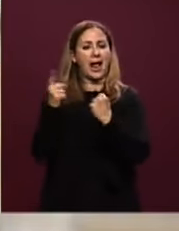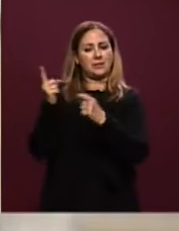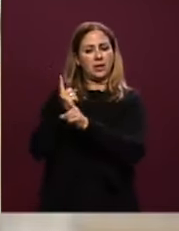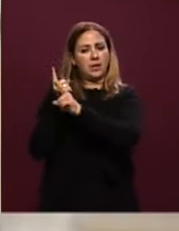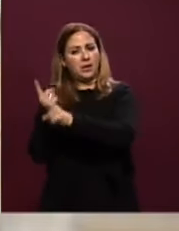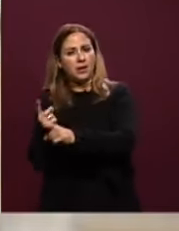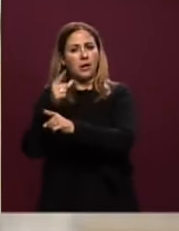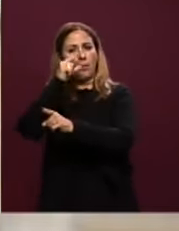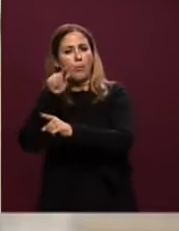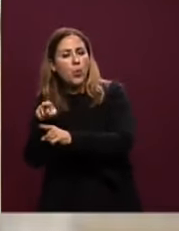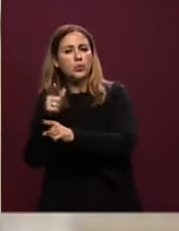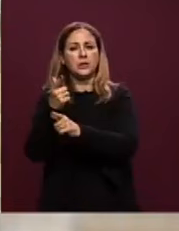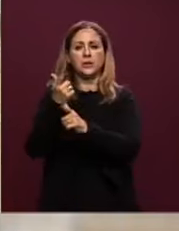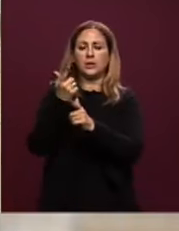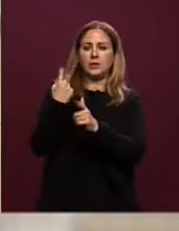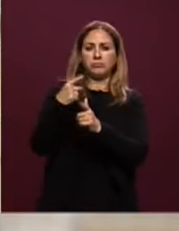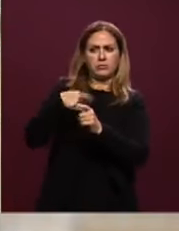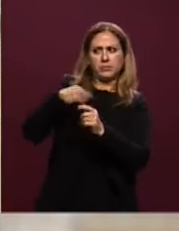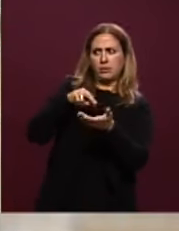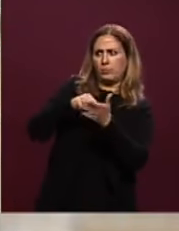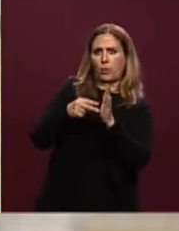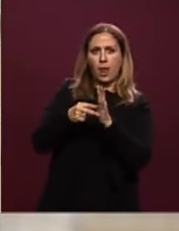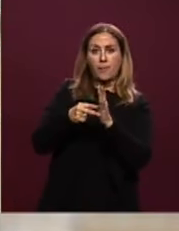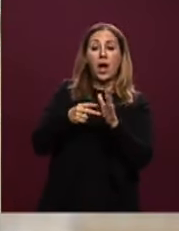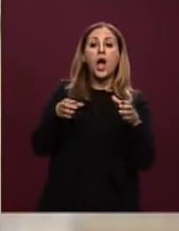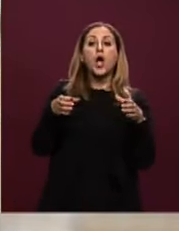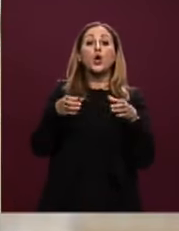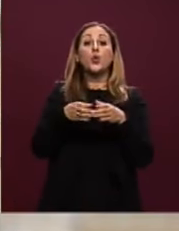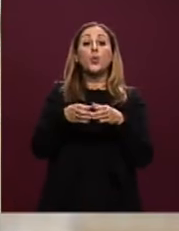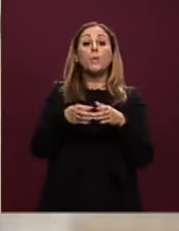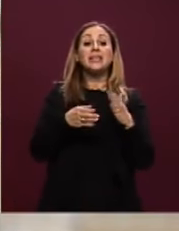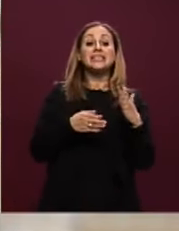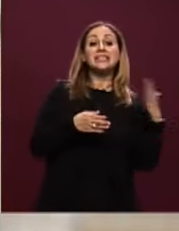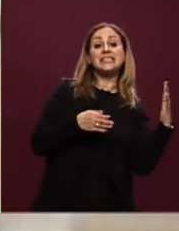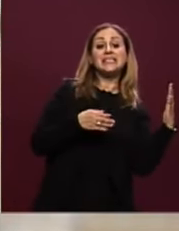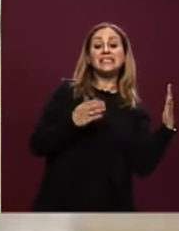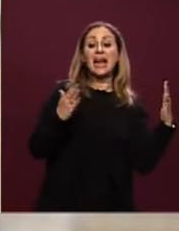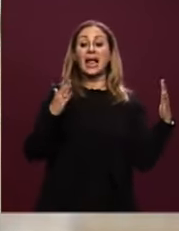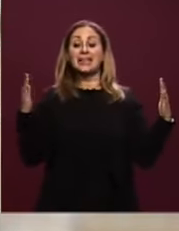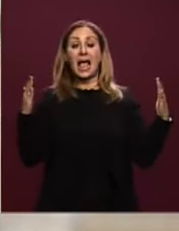gruppi e in partiti che siedono alla mia sinistra come alla mia destra.